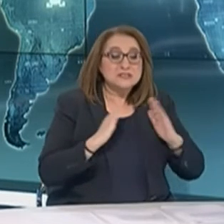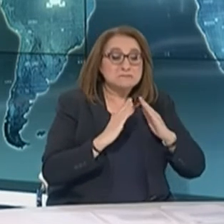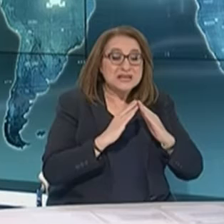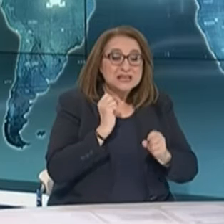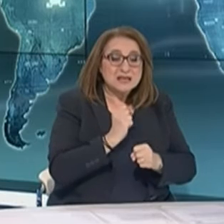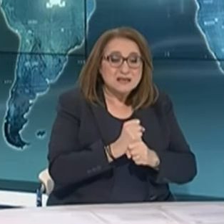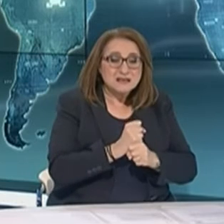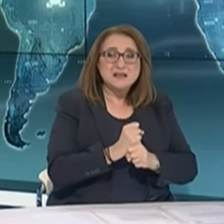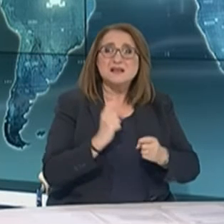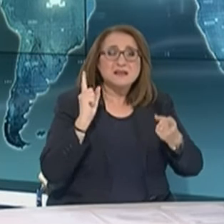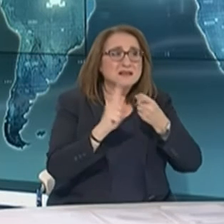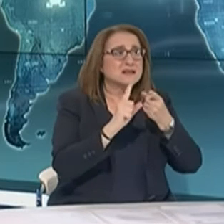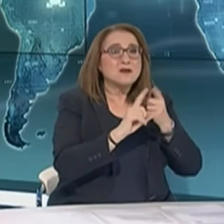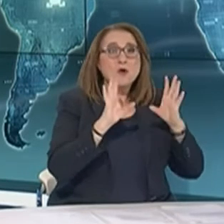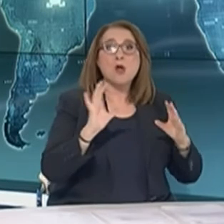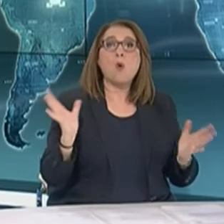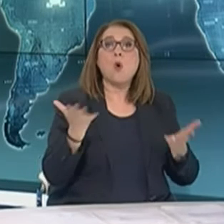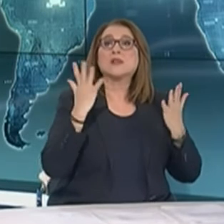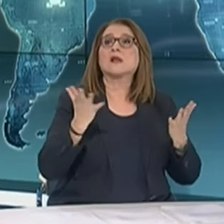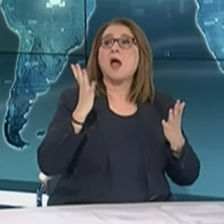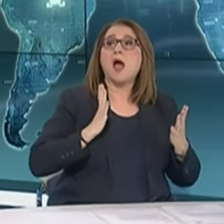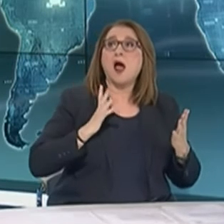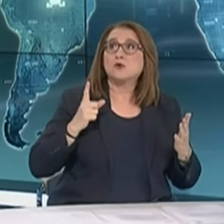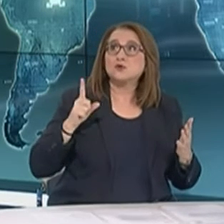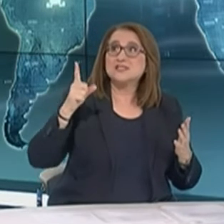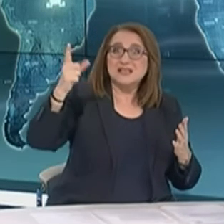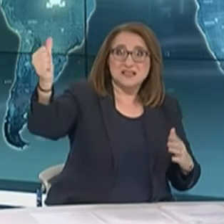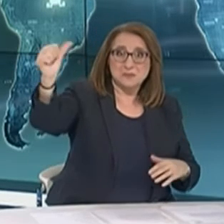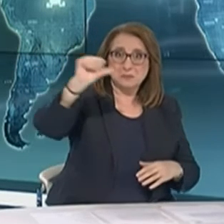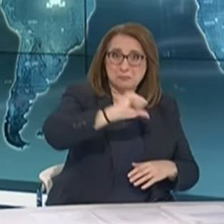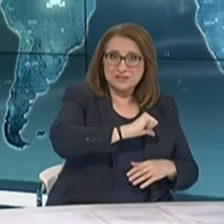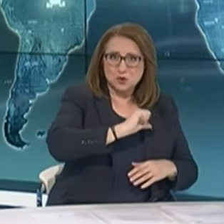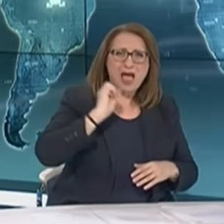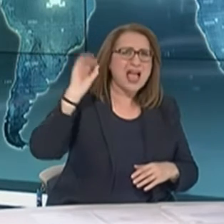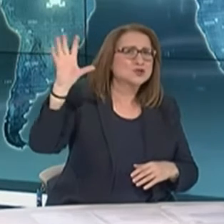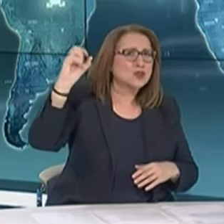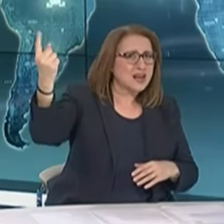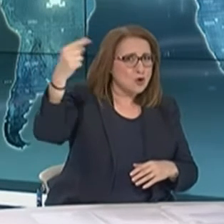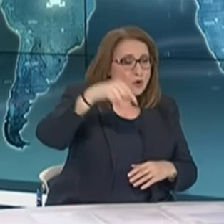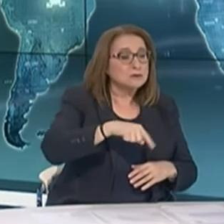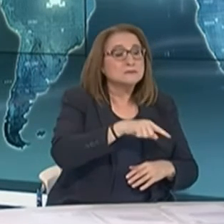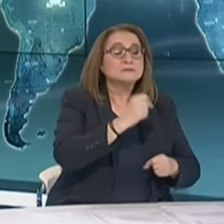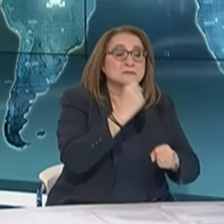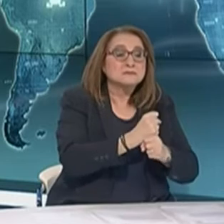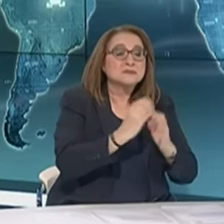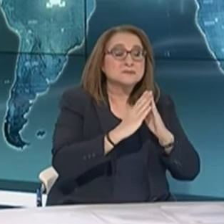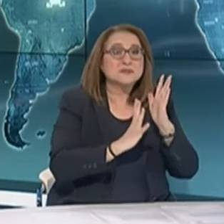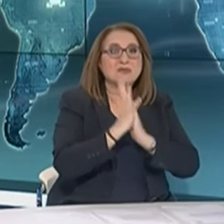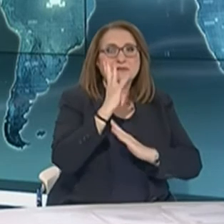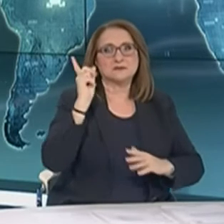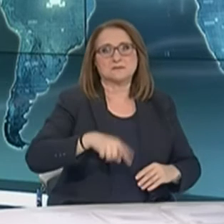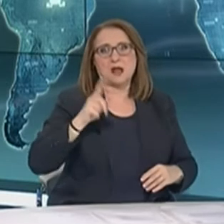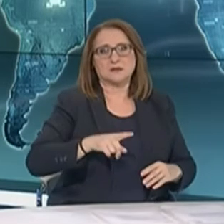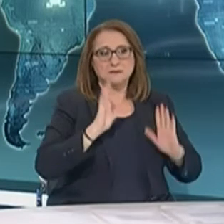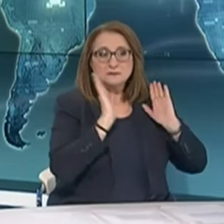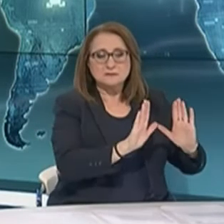όποιου επιστρέφει από το εξωτερικό για 14 μέρες. Υπάρχουν σημαντικές μετακινήσεις συμπολιτών μας λόγω των καταστάσεων